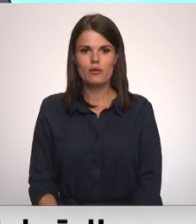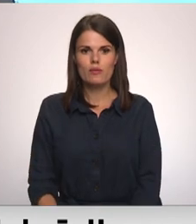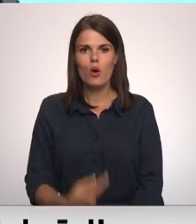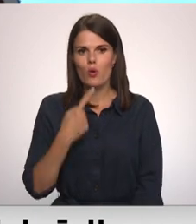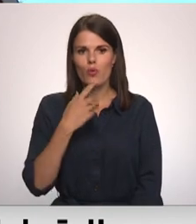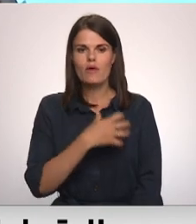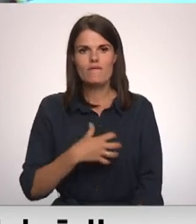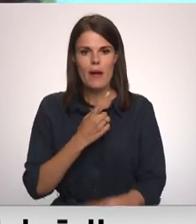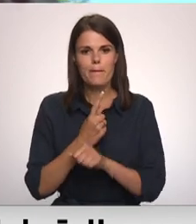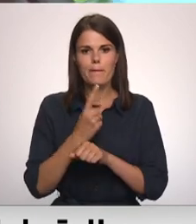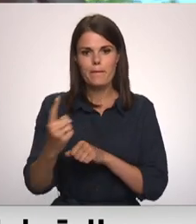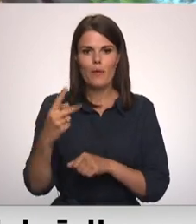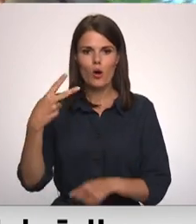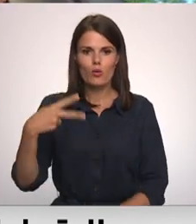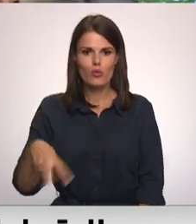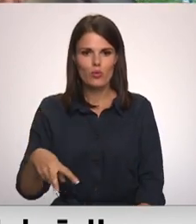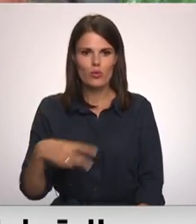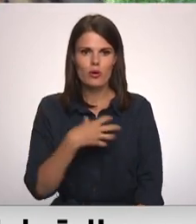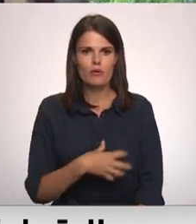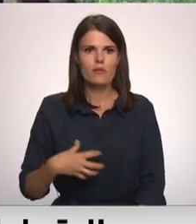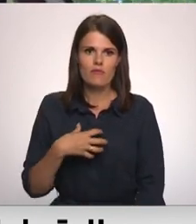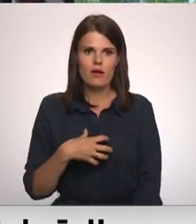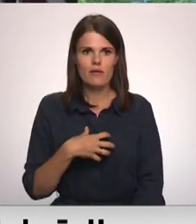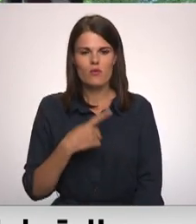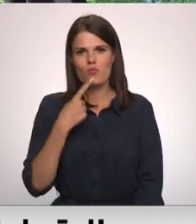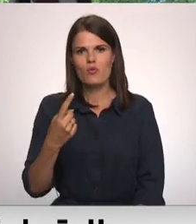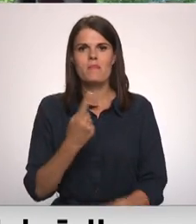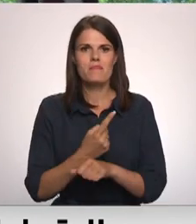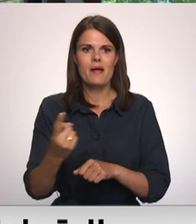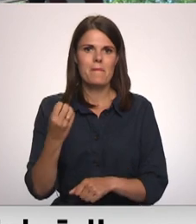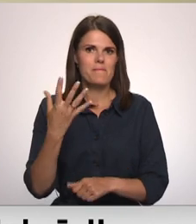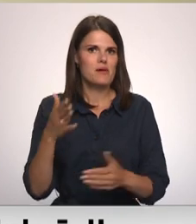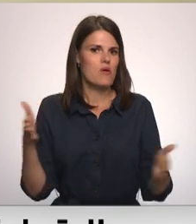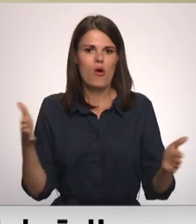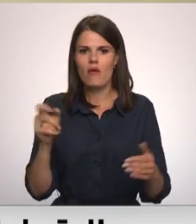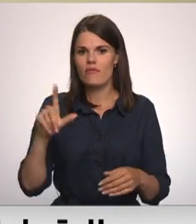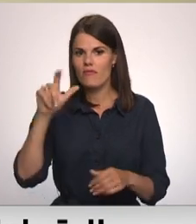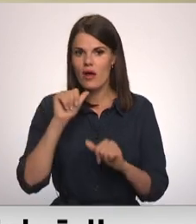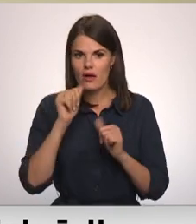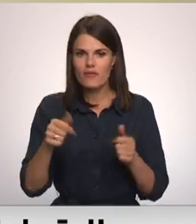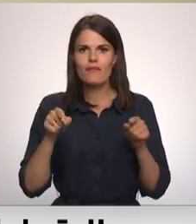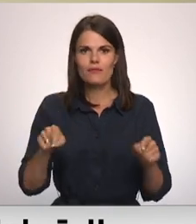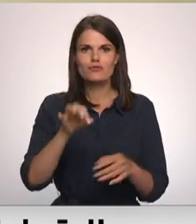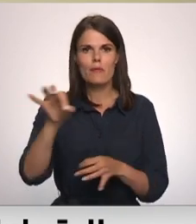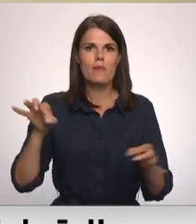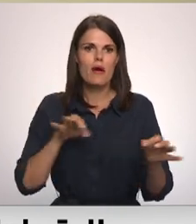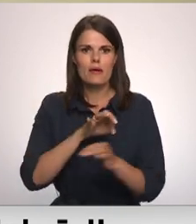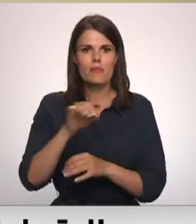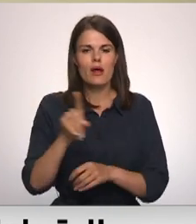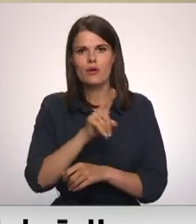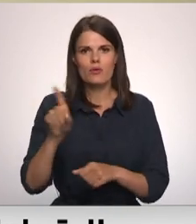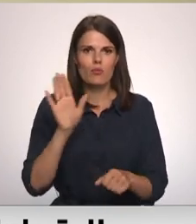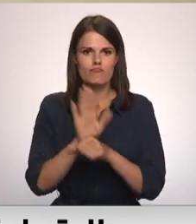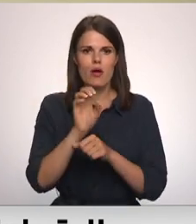Metrs 20 man ir tas garums. Metrs 15, tas ir pašu lielāk. Šie parametri arī ir noteikti